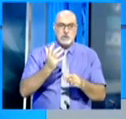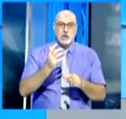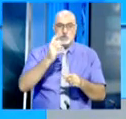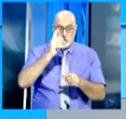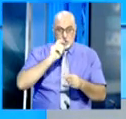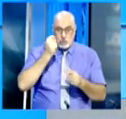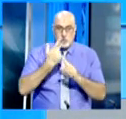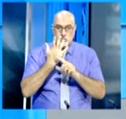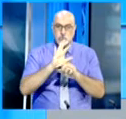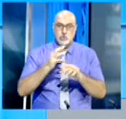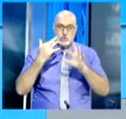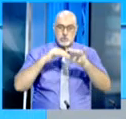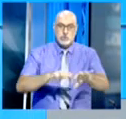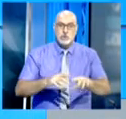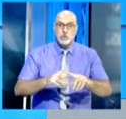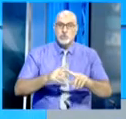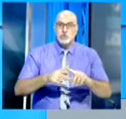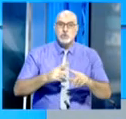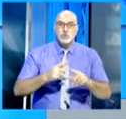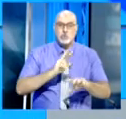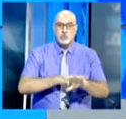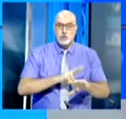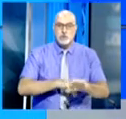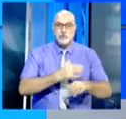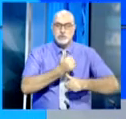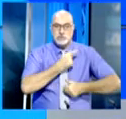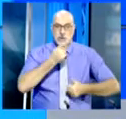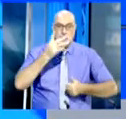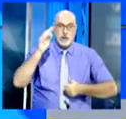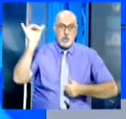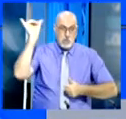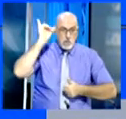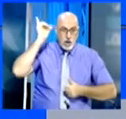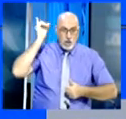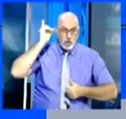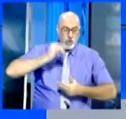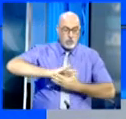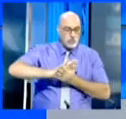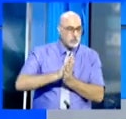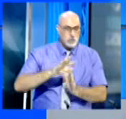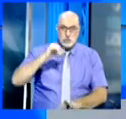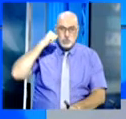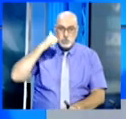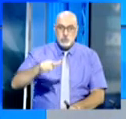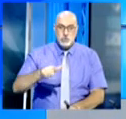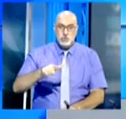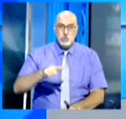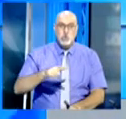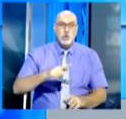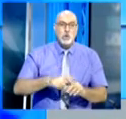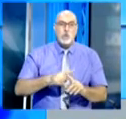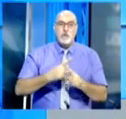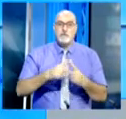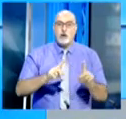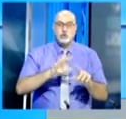وتظاهر وتغول أجهزة ومؤسسات الاحتلال المغربي في تعاملها بأقصى أشكال القمع ضد